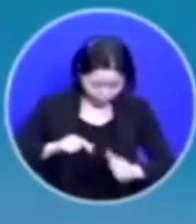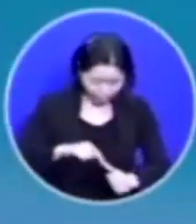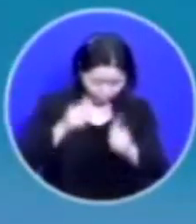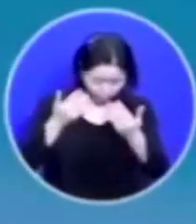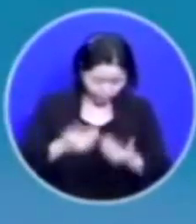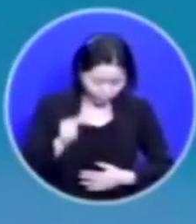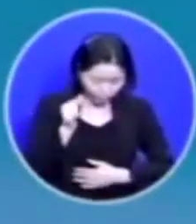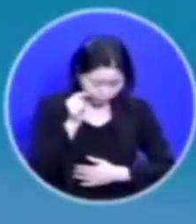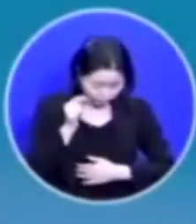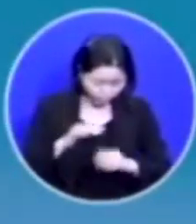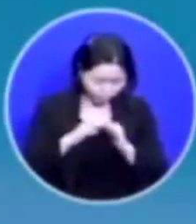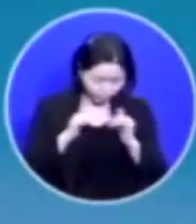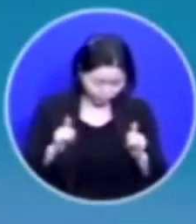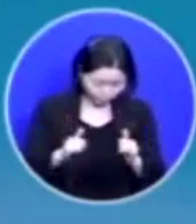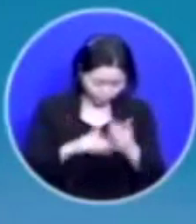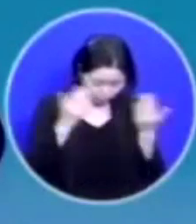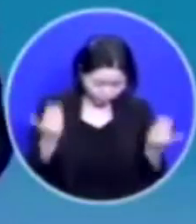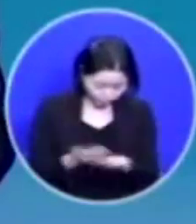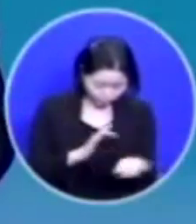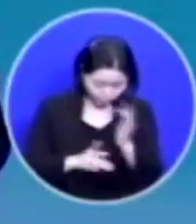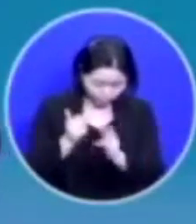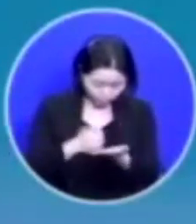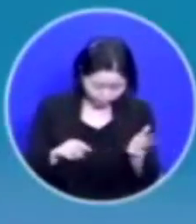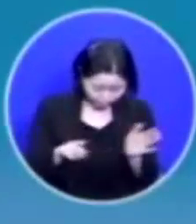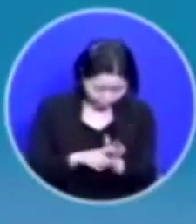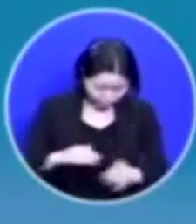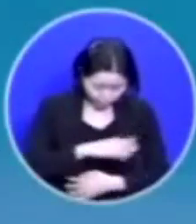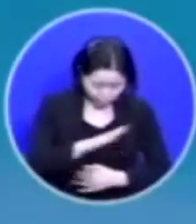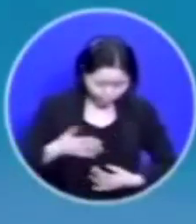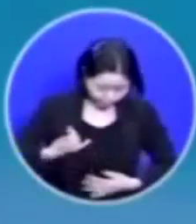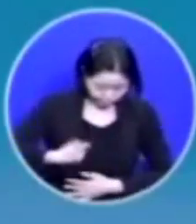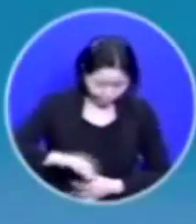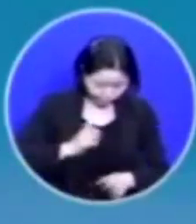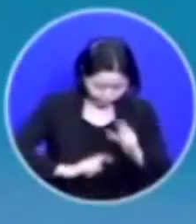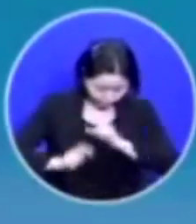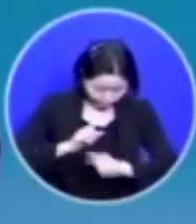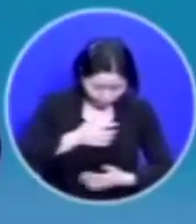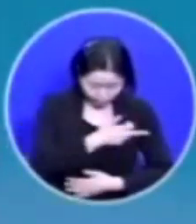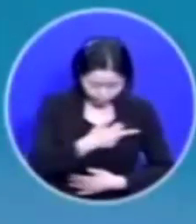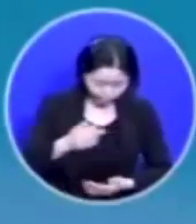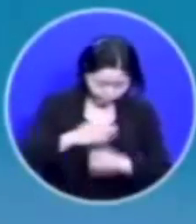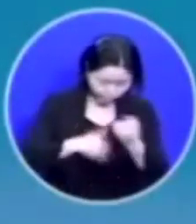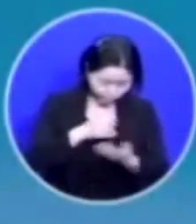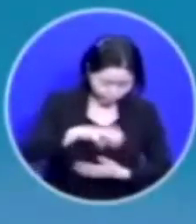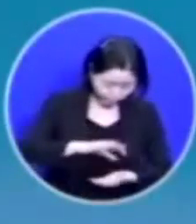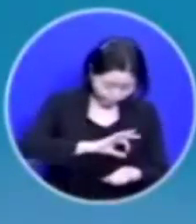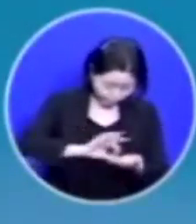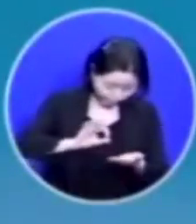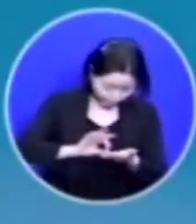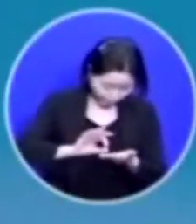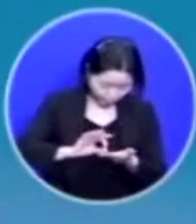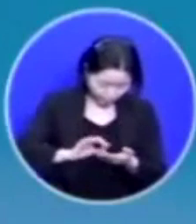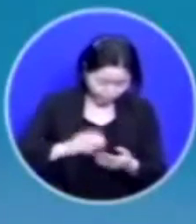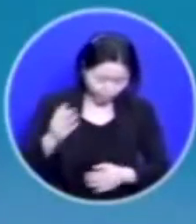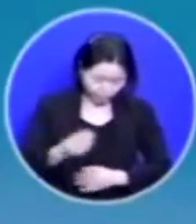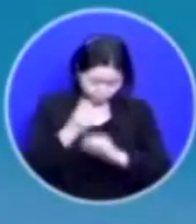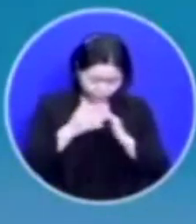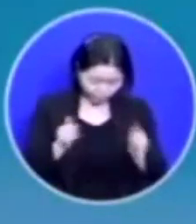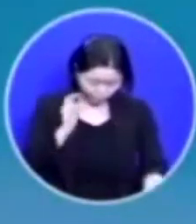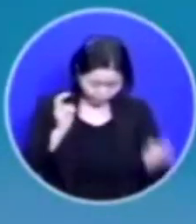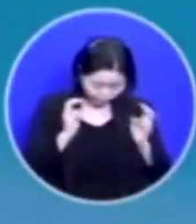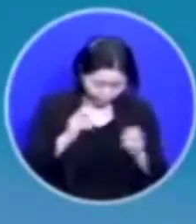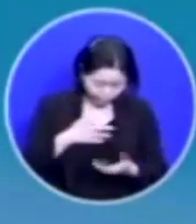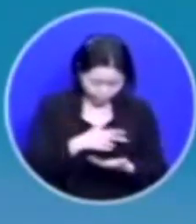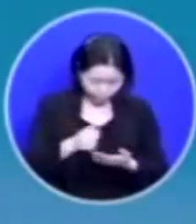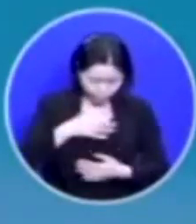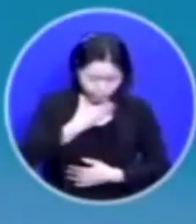다 예수를 믿으며 우리의 자녀들이 우리보다 더 크게 하나님 앞에 쓰임을 받으며 성도들의 기업의 복을 받아 주의